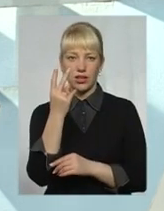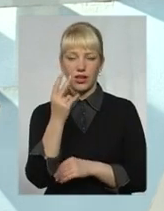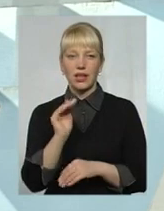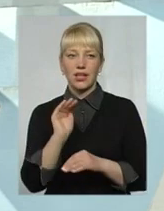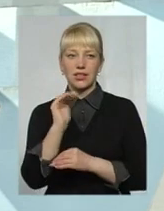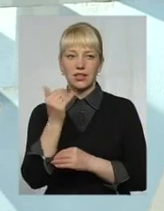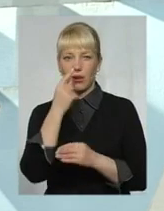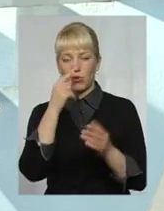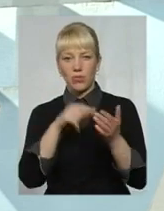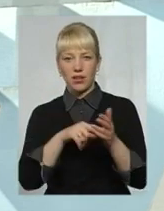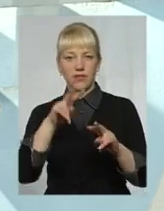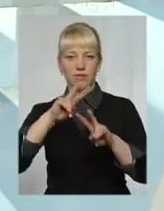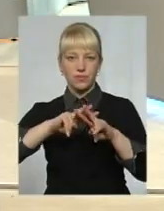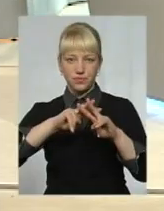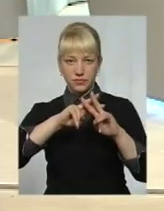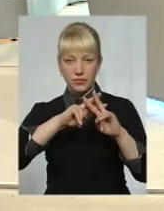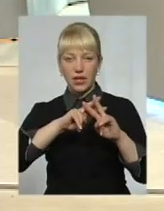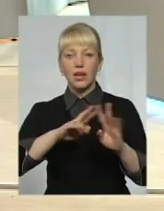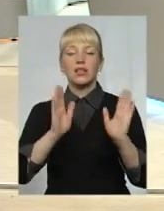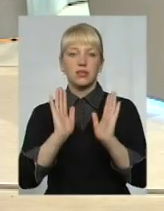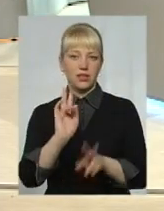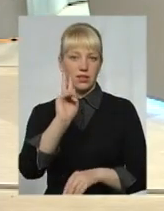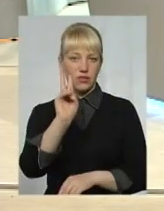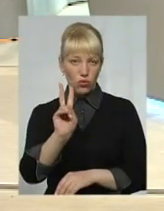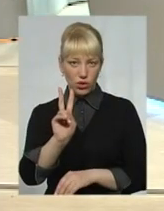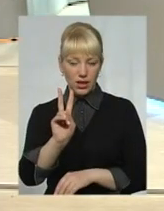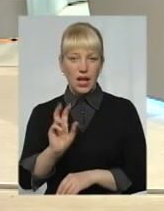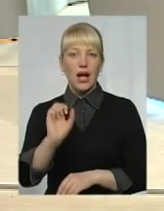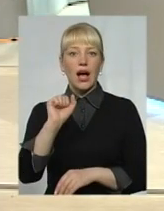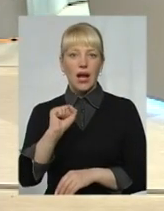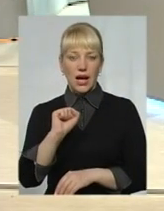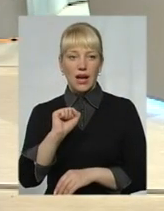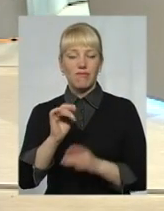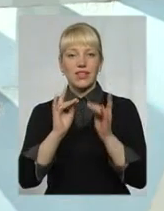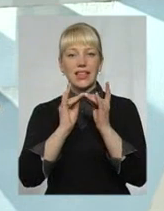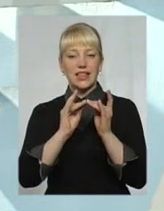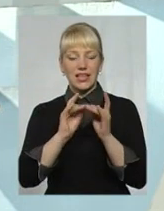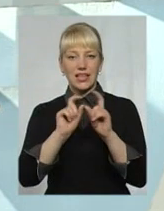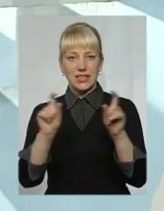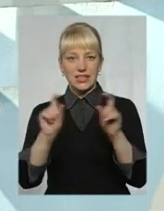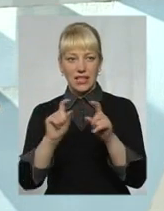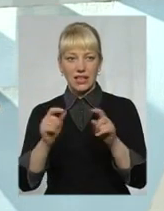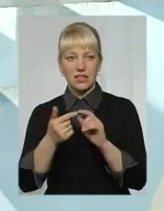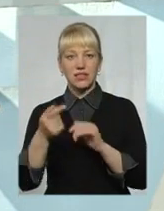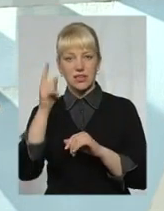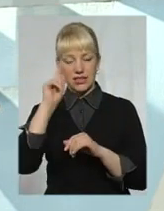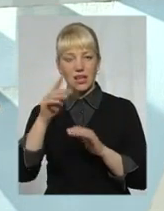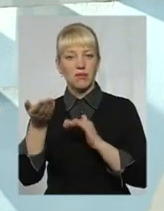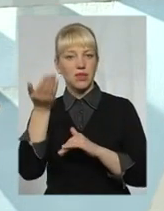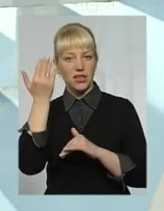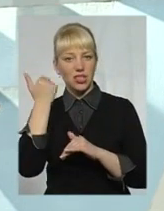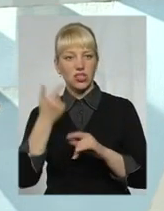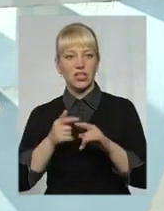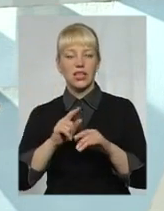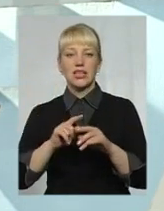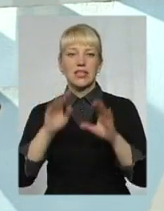'ї потрапили в місця позбавлення волі. Лише двоє. З інтернатних закладів ми цю статистику знаємо, її